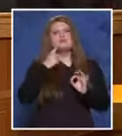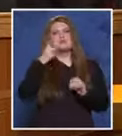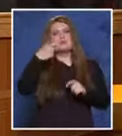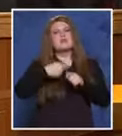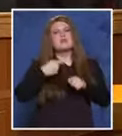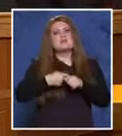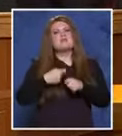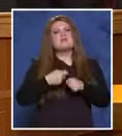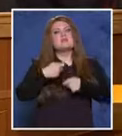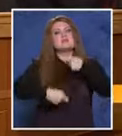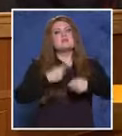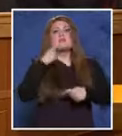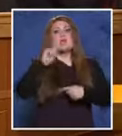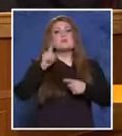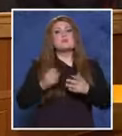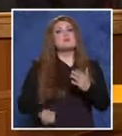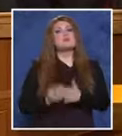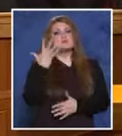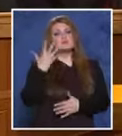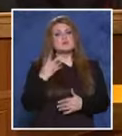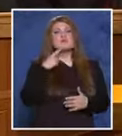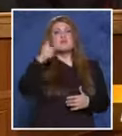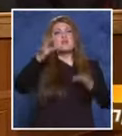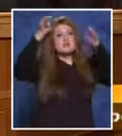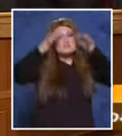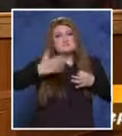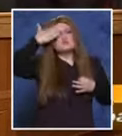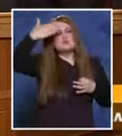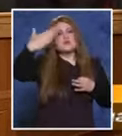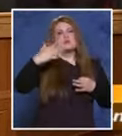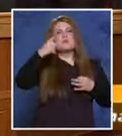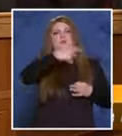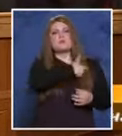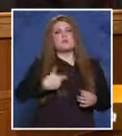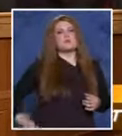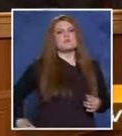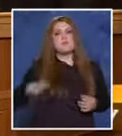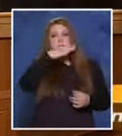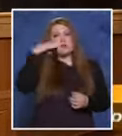извършените деяния. Затова няма да протестира решението. Това е най-справедливото решение в Република България.